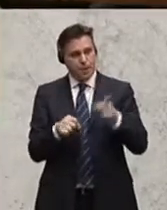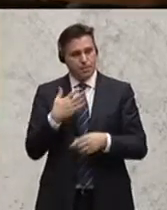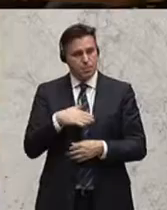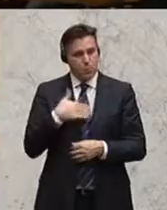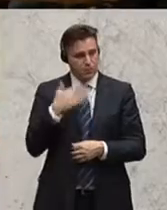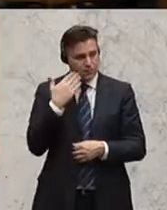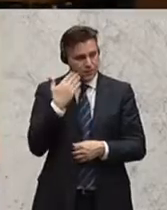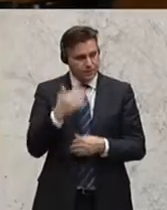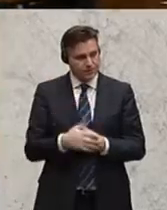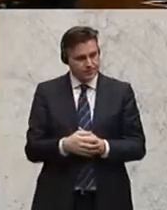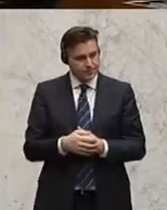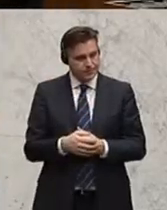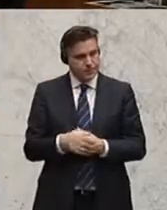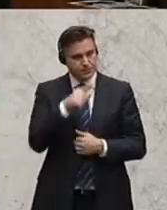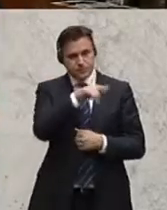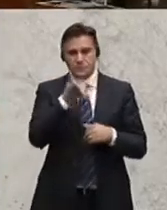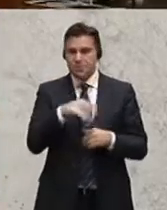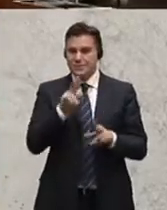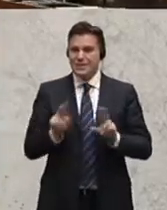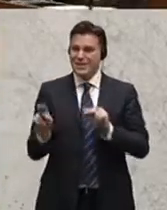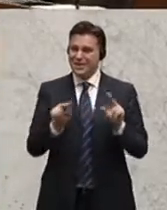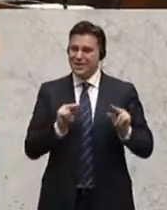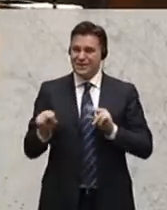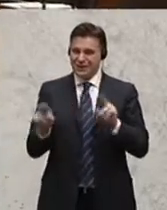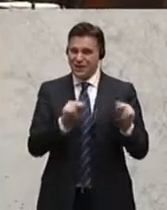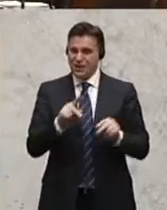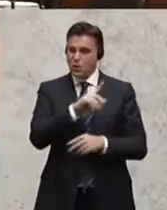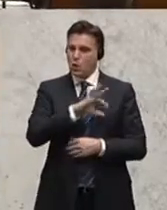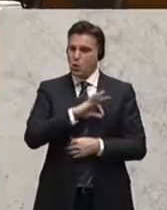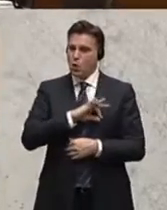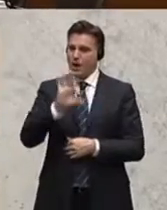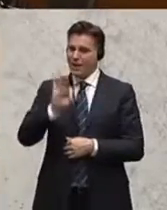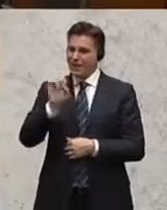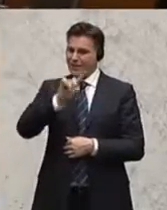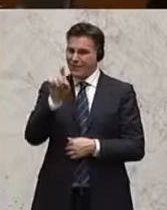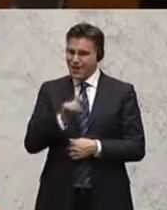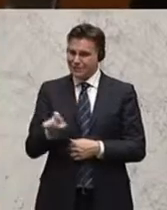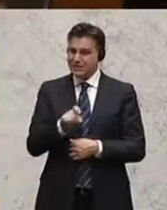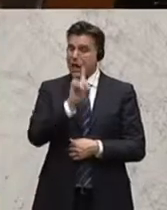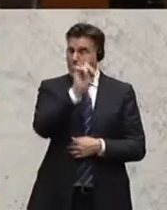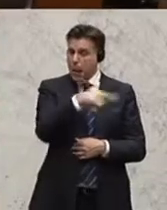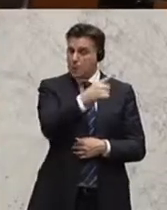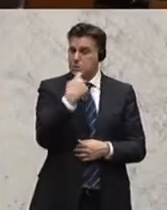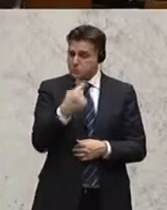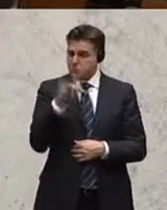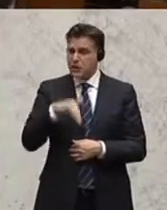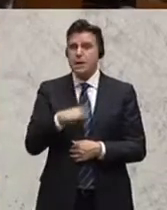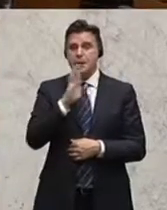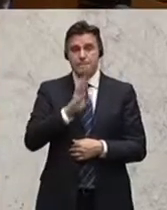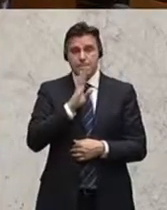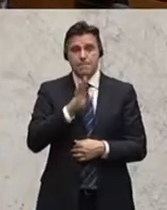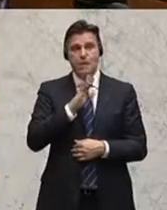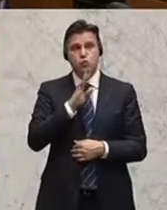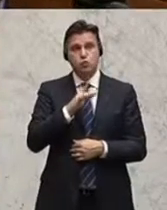auf Twitter verfolge, dass der Kollege Franz vom Team Stronach auch der Meinung ist, dass Frauenpensionsalters heute früher